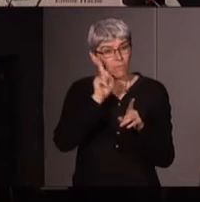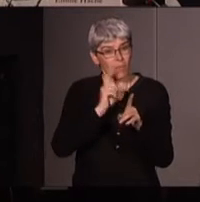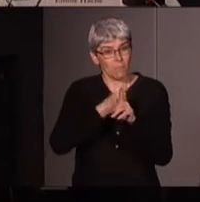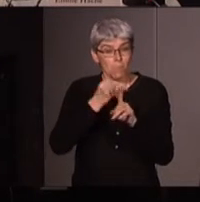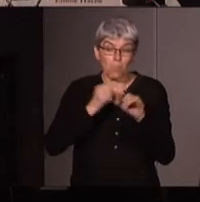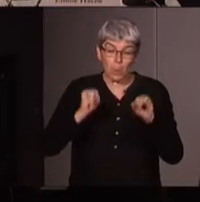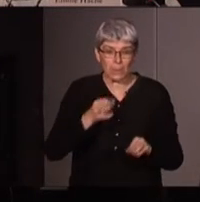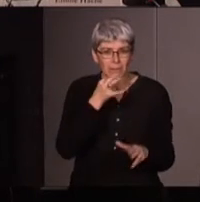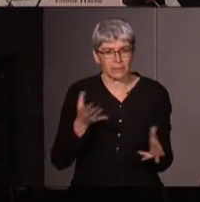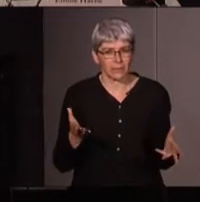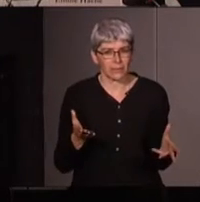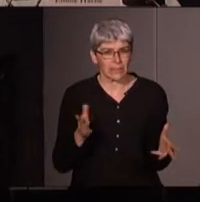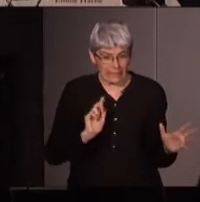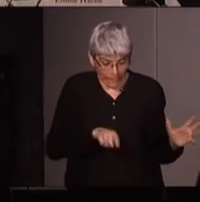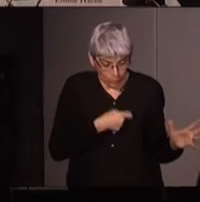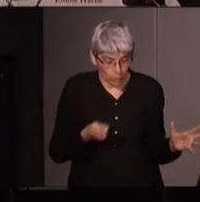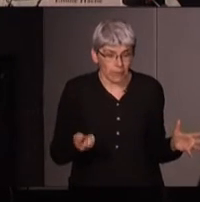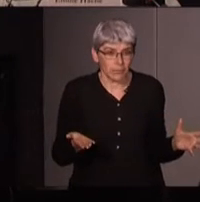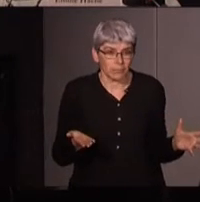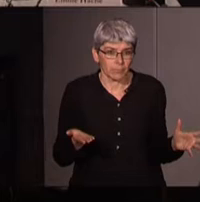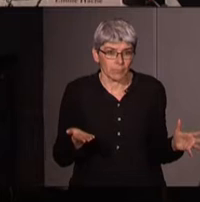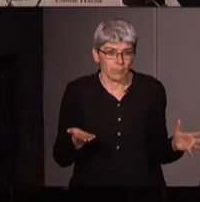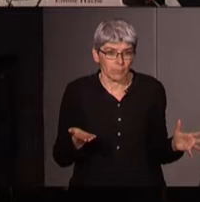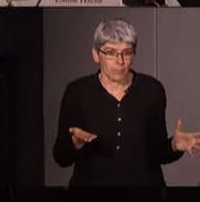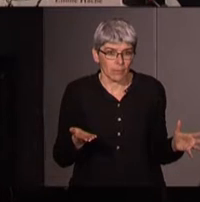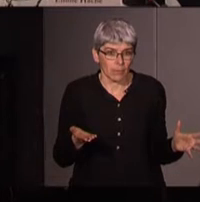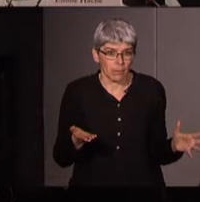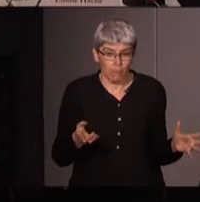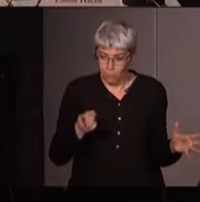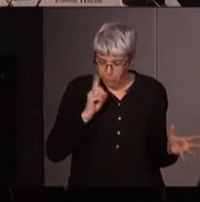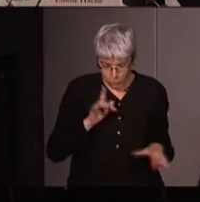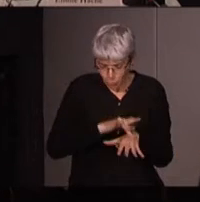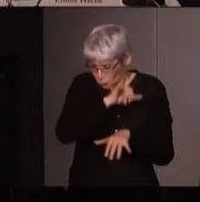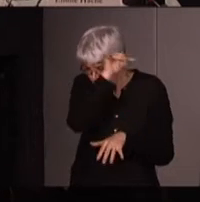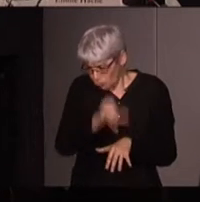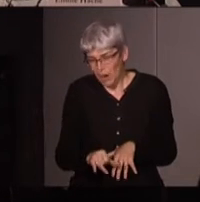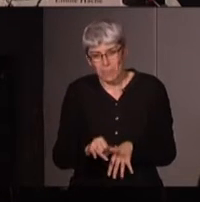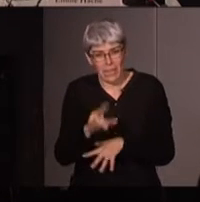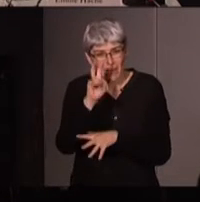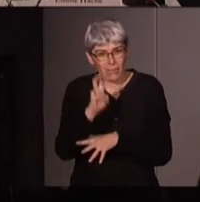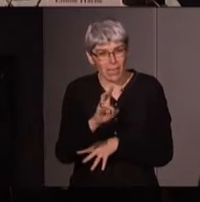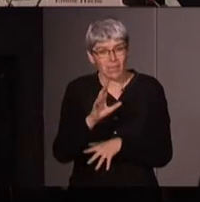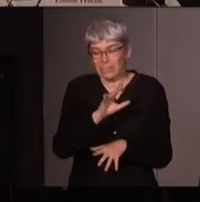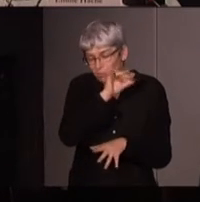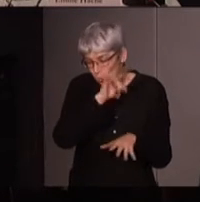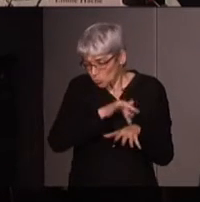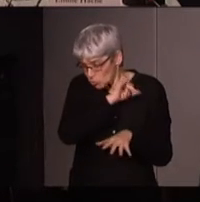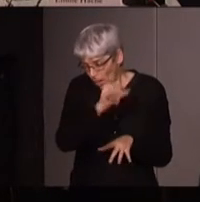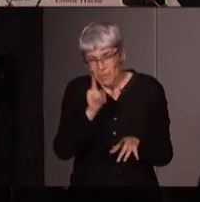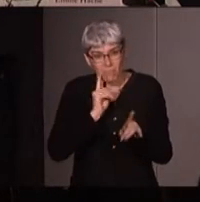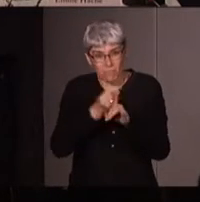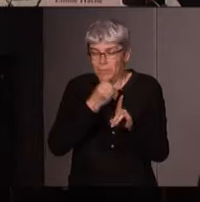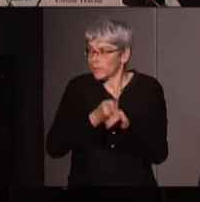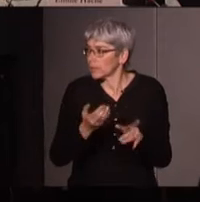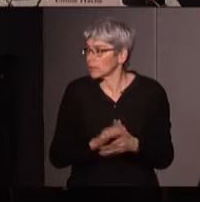presque dire naturel aux femmes qui n'ont jamais fait ni d'écologie ni été féministes alors